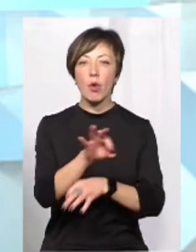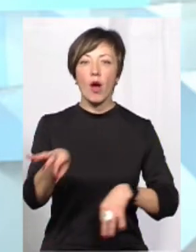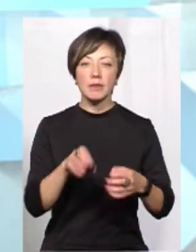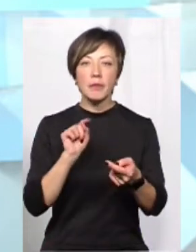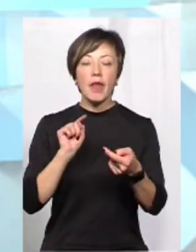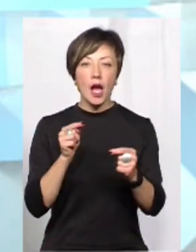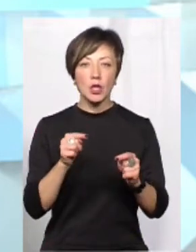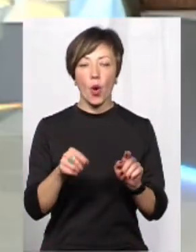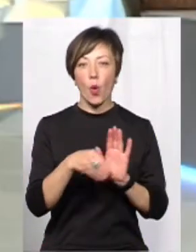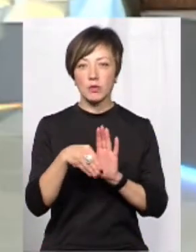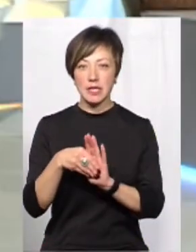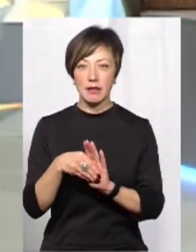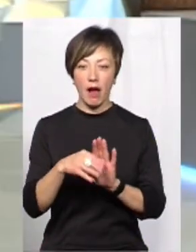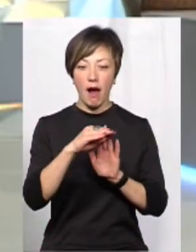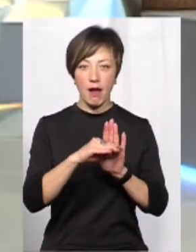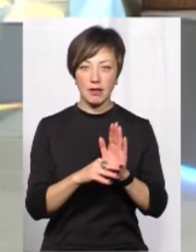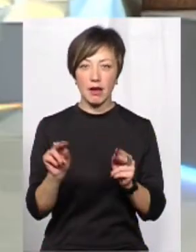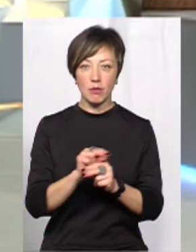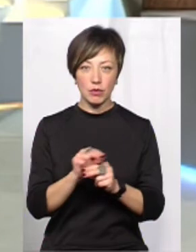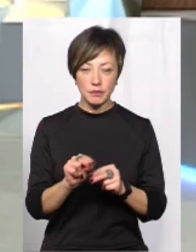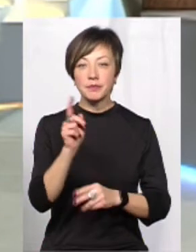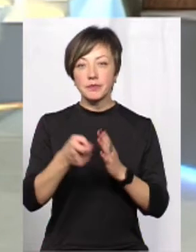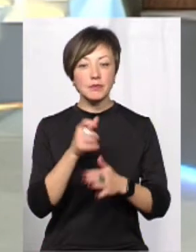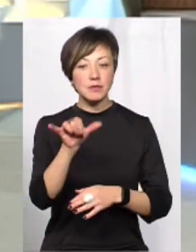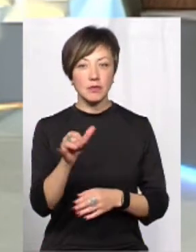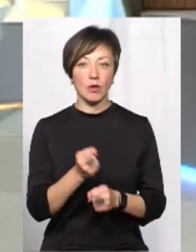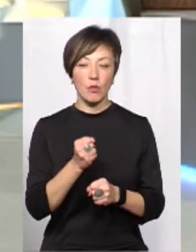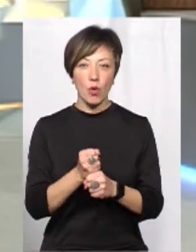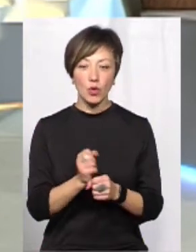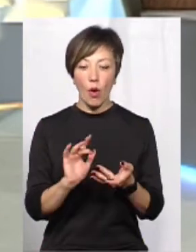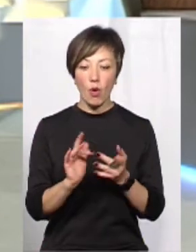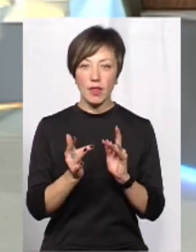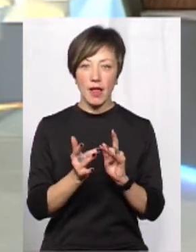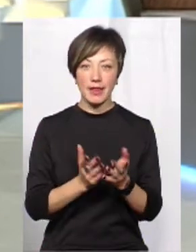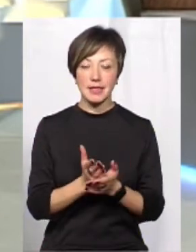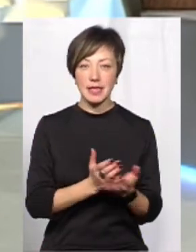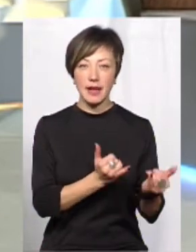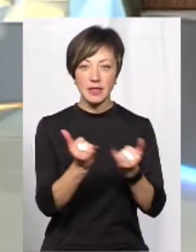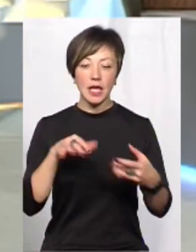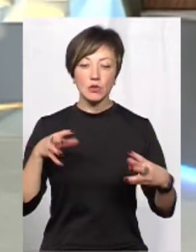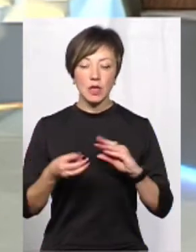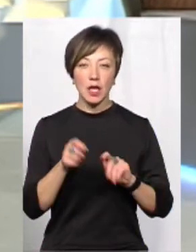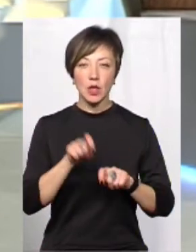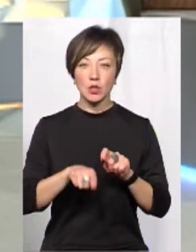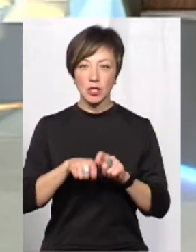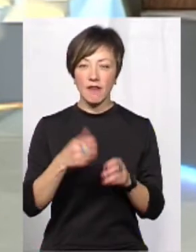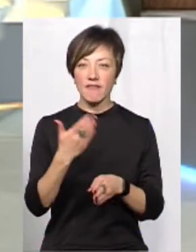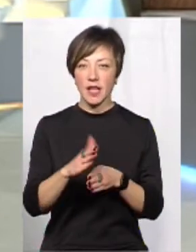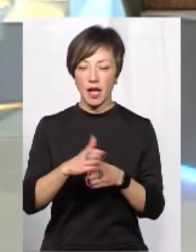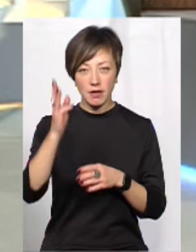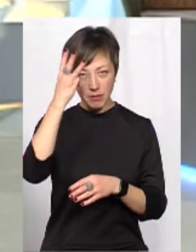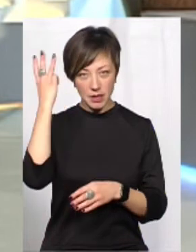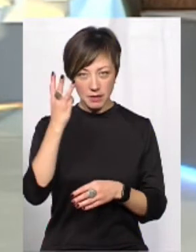сьогодні у нашій студії. У нього дізнаємось про роботу онлайн-сервісу та результати дослідження видатків